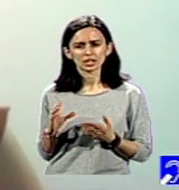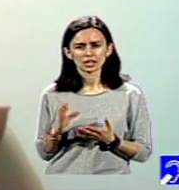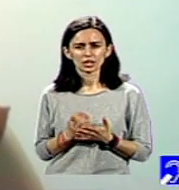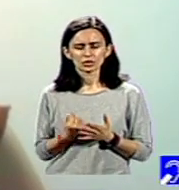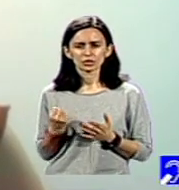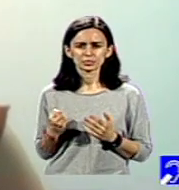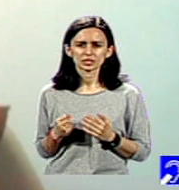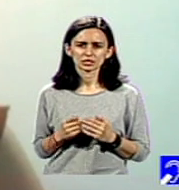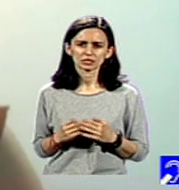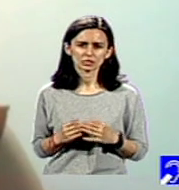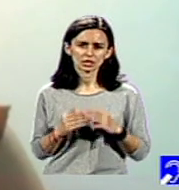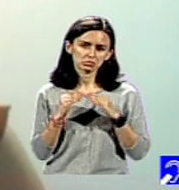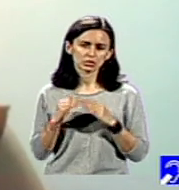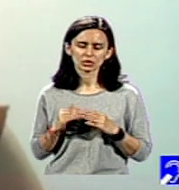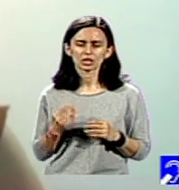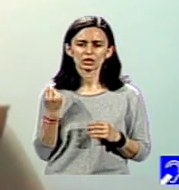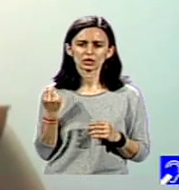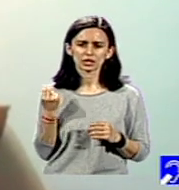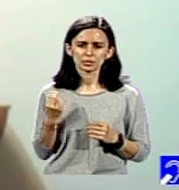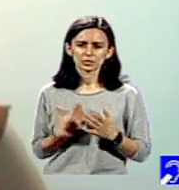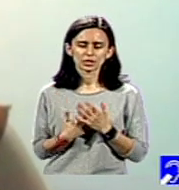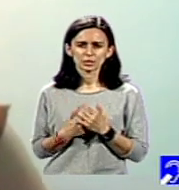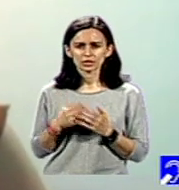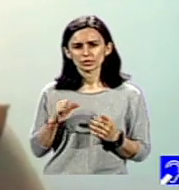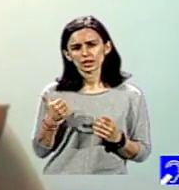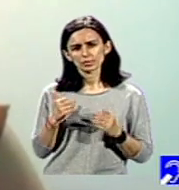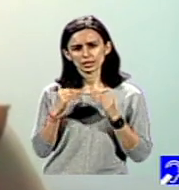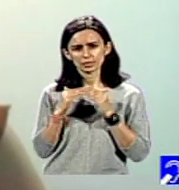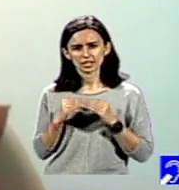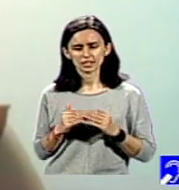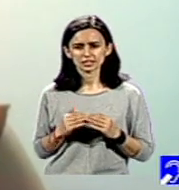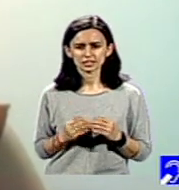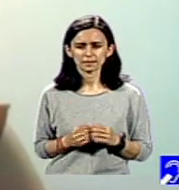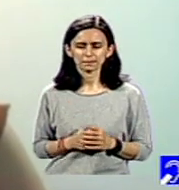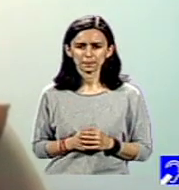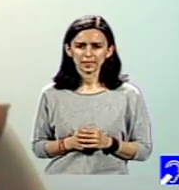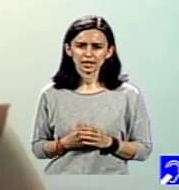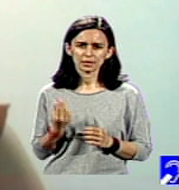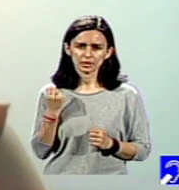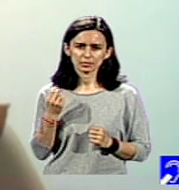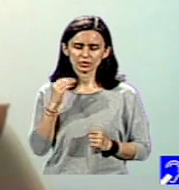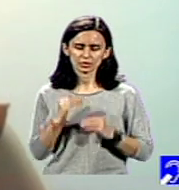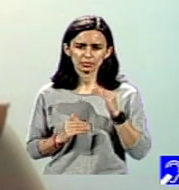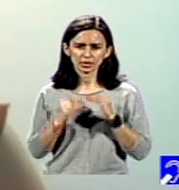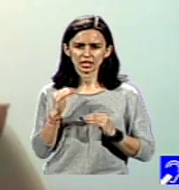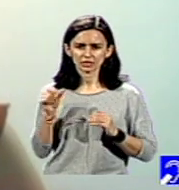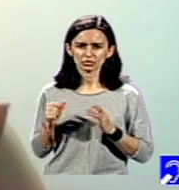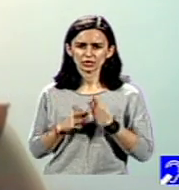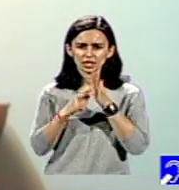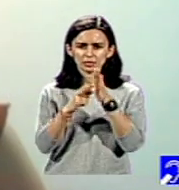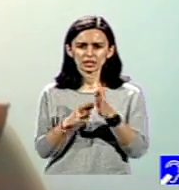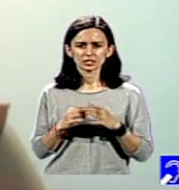destul de bun, cred eu, pentru această primă ediție, mai bun, de fapt, decât reprezentantul României la